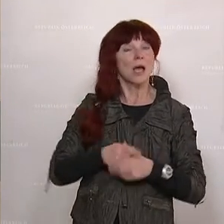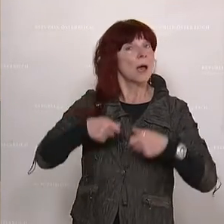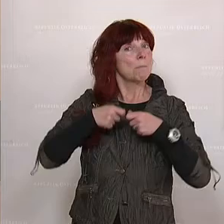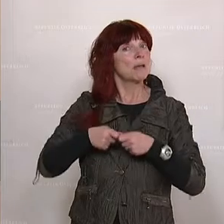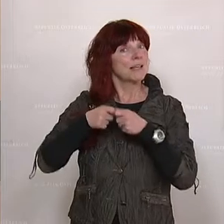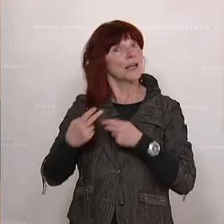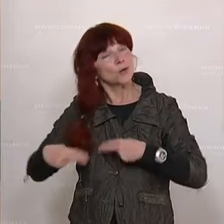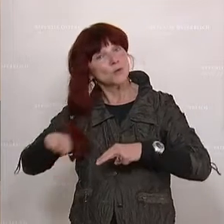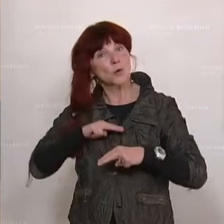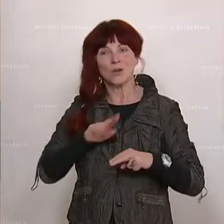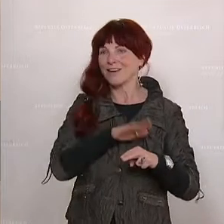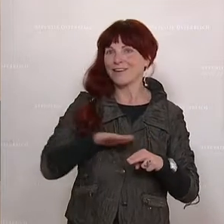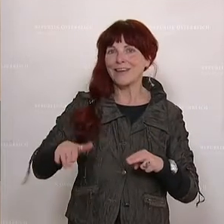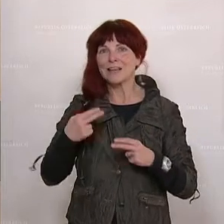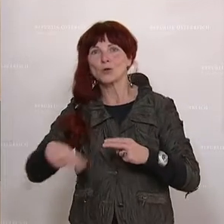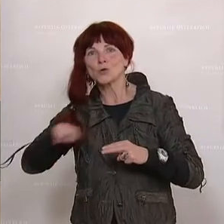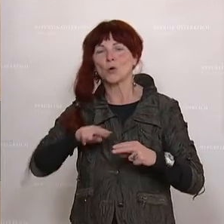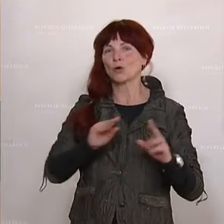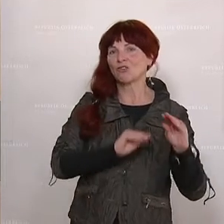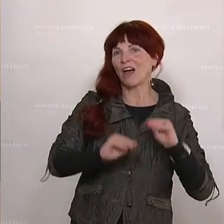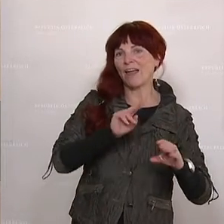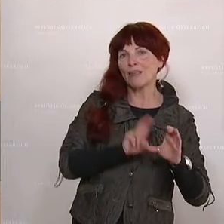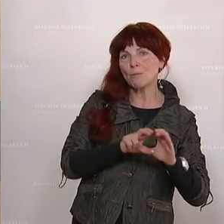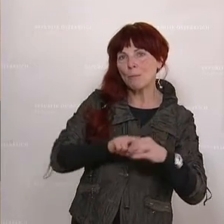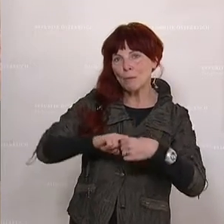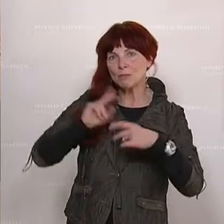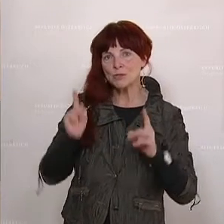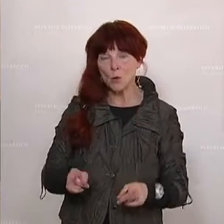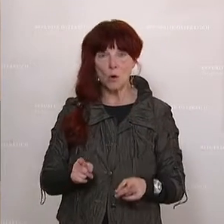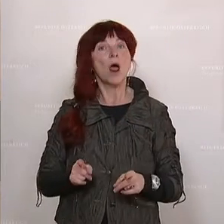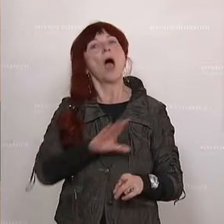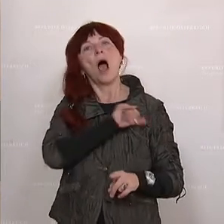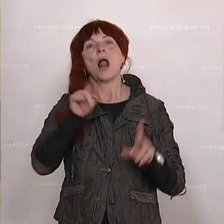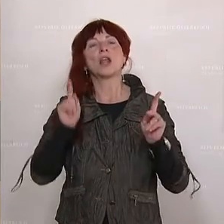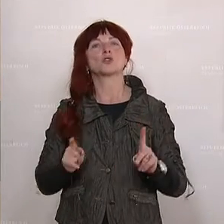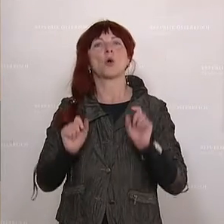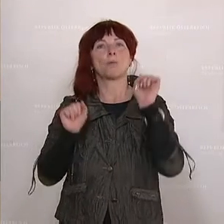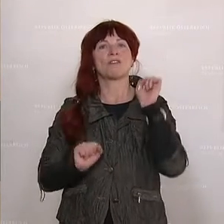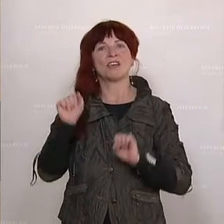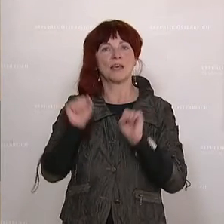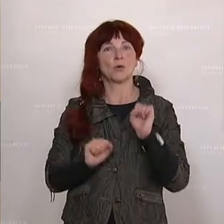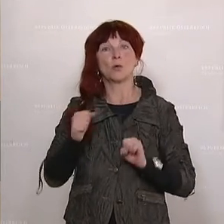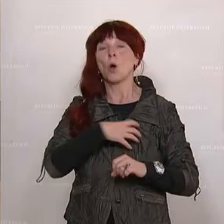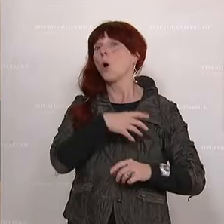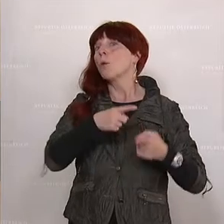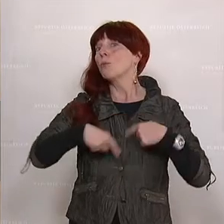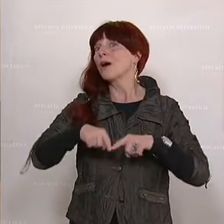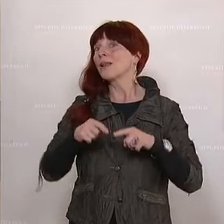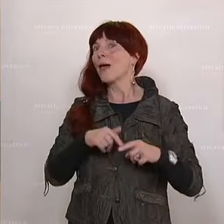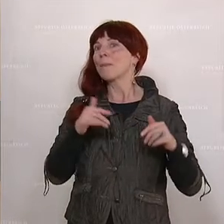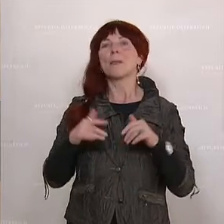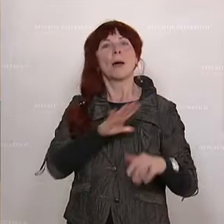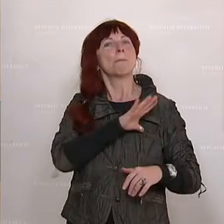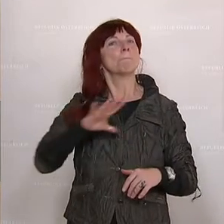Vereinen gehen, dass wir wieder Sport betreiben, dass sich alle wieder bewegen. Ich freue mich, dass bei mir im Burgenland jetzt die Meisterschaft wieder beginnt, und dass ich meine